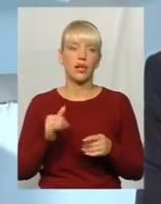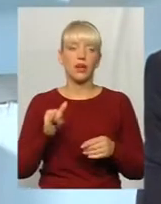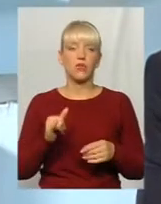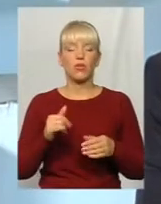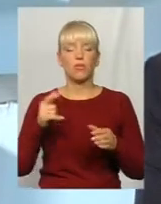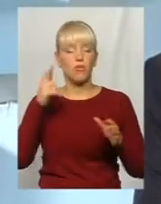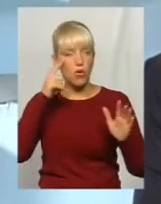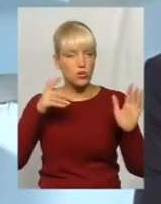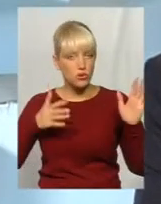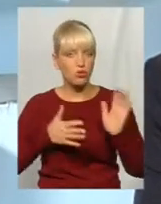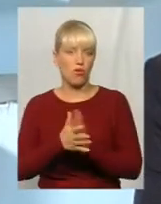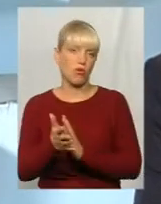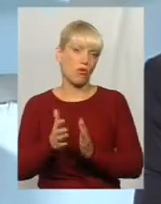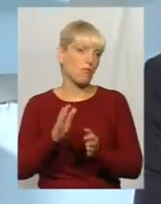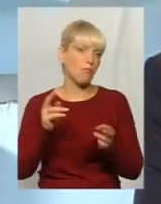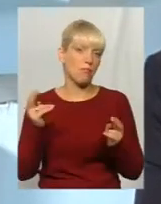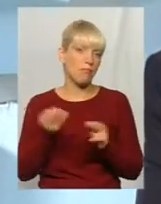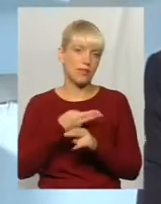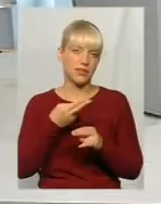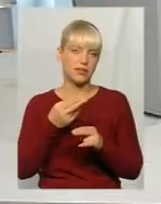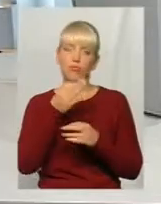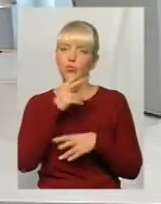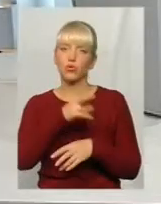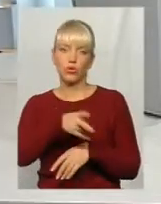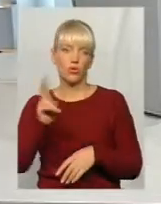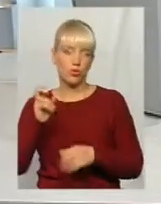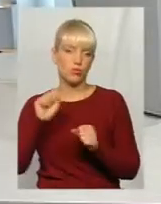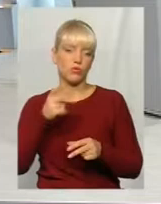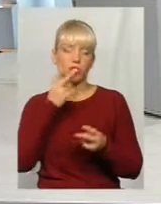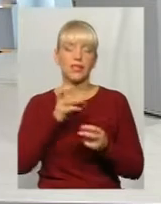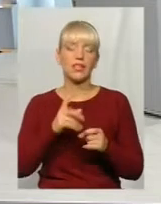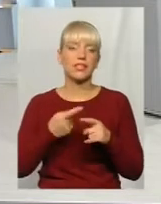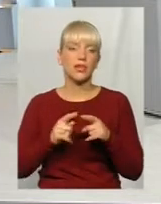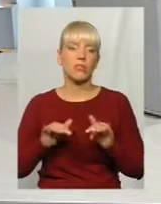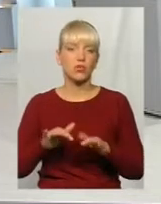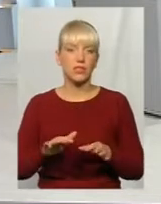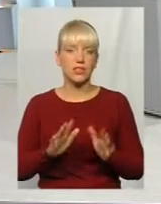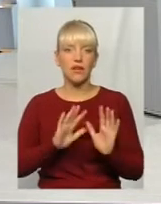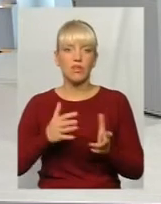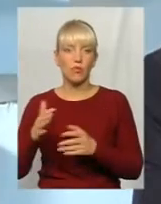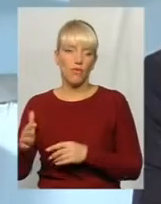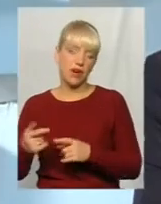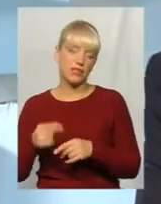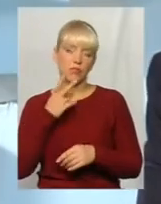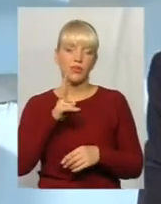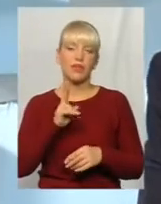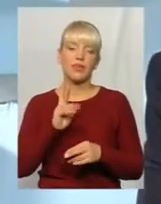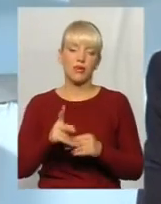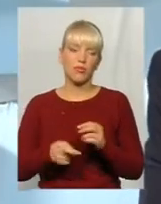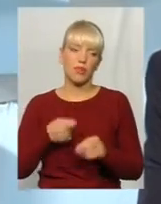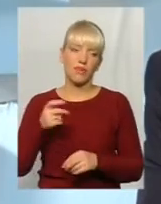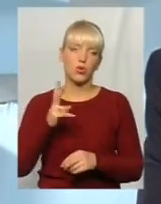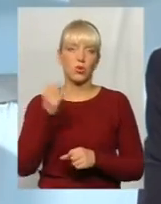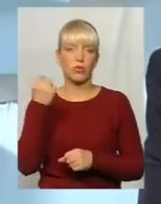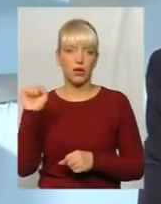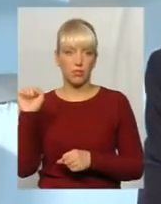прозоро, будь-хто може подивитися, як відбувається процес, потім так само оцінити, хто подавався і хто, власне, переміг